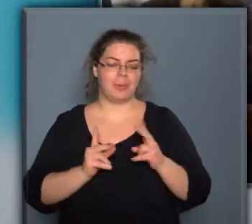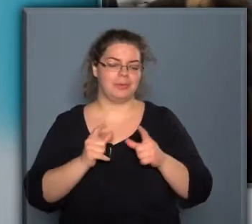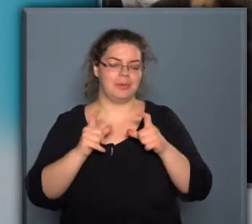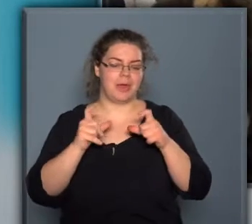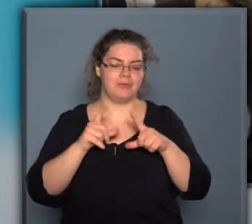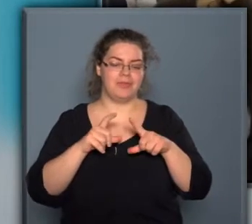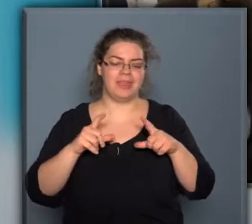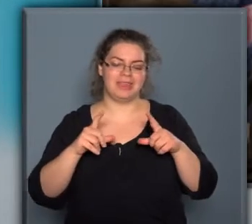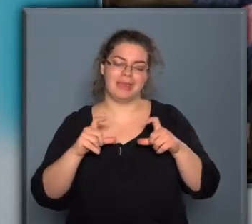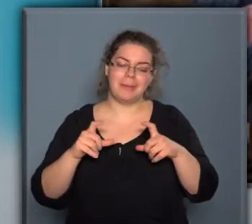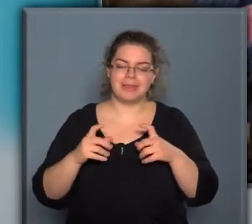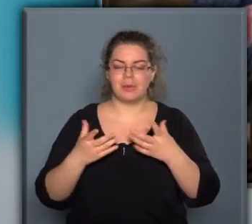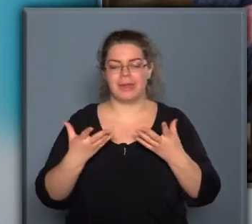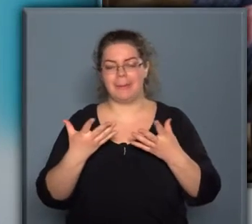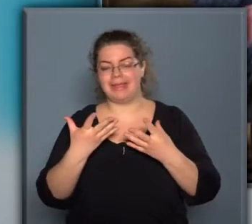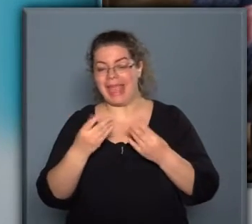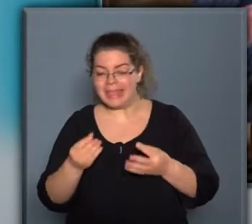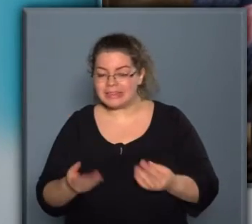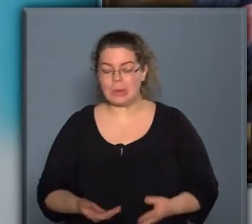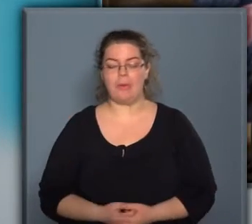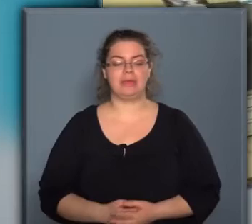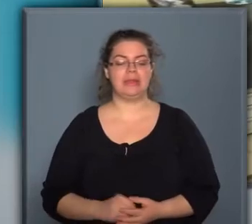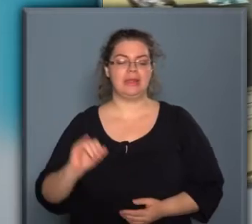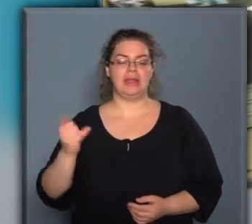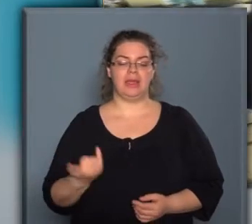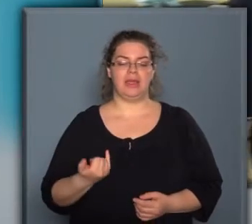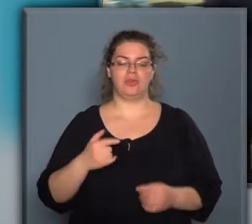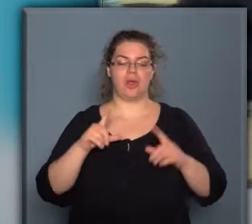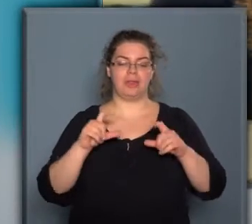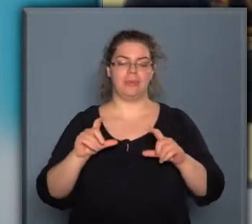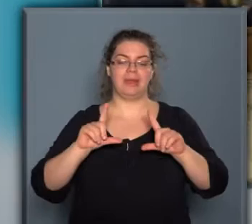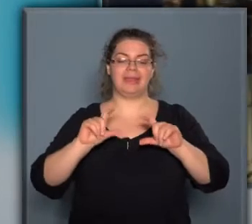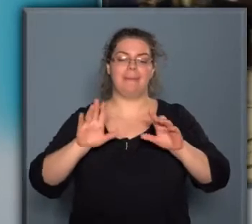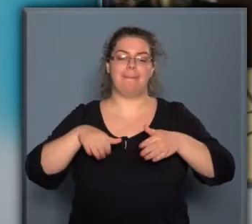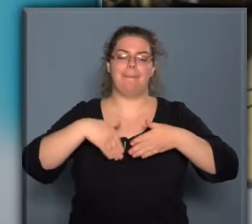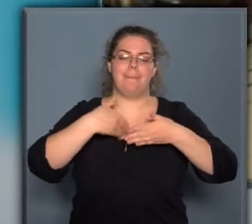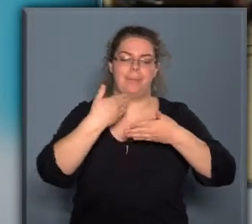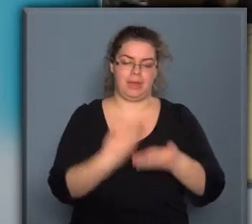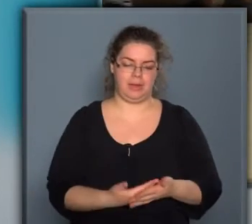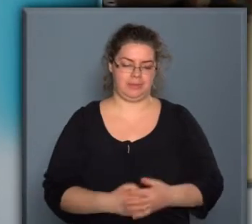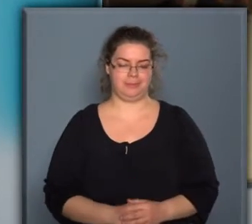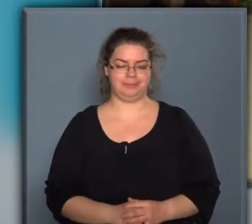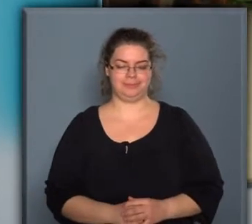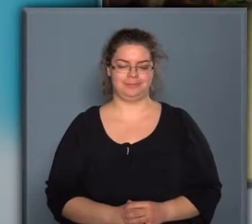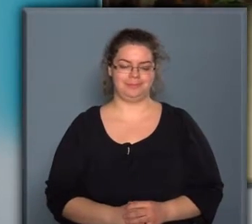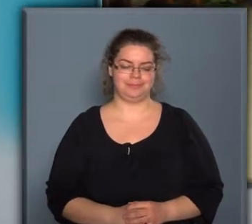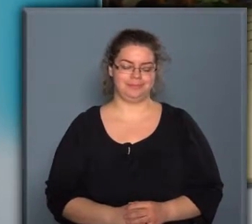fényképezőgép egy eszköz, és akkor a kép képpé tudom tenni.